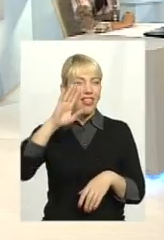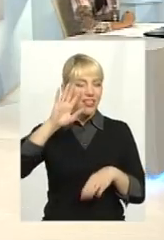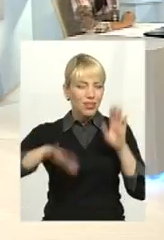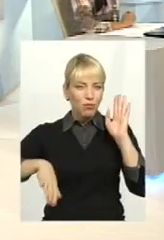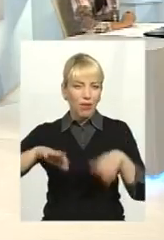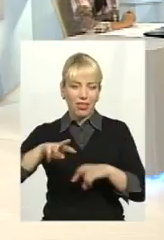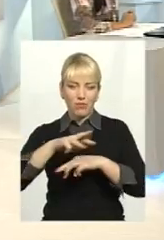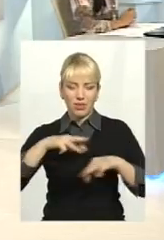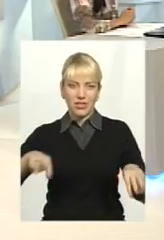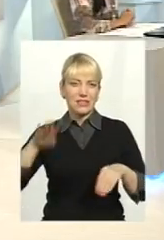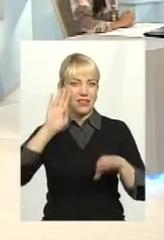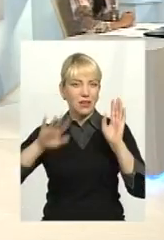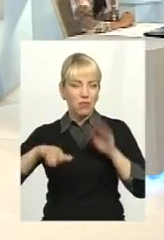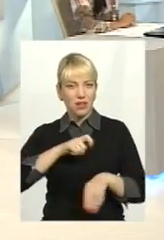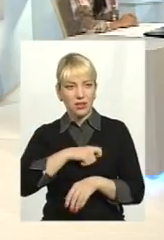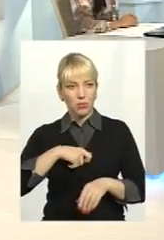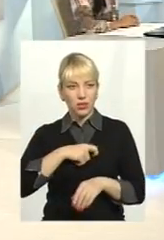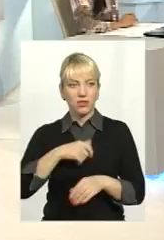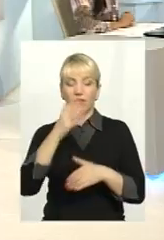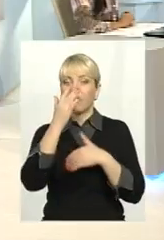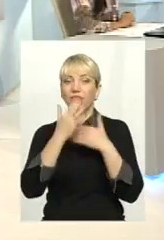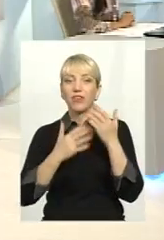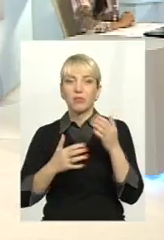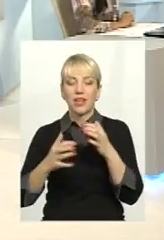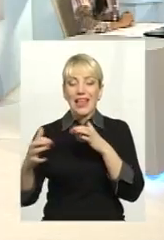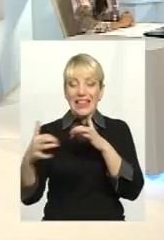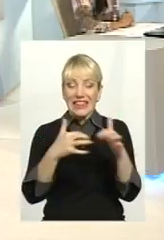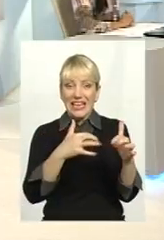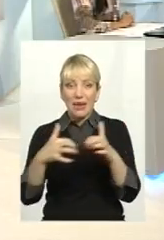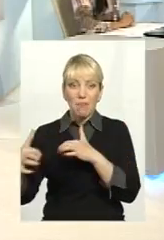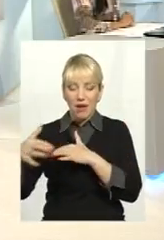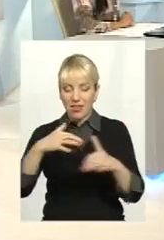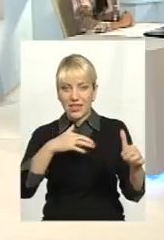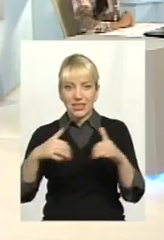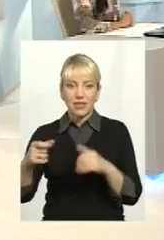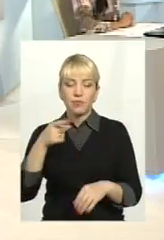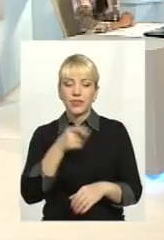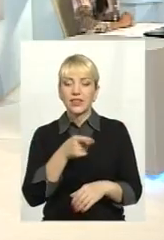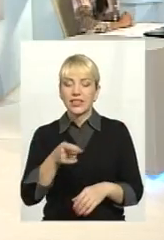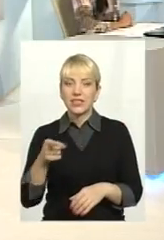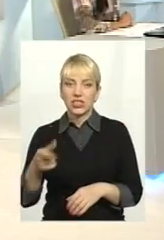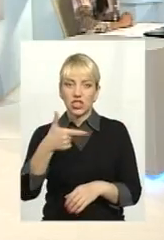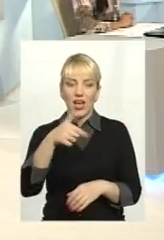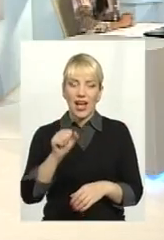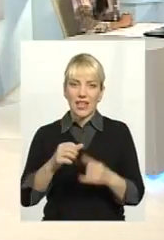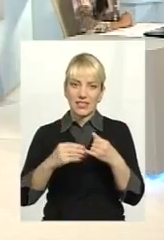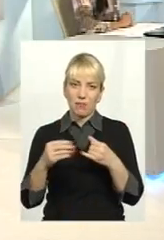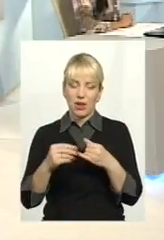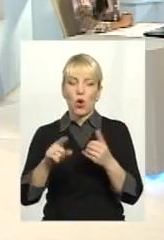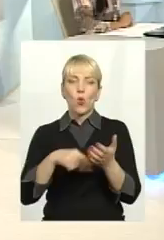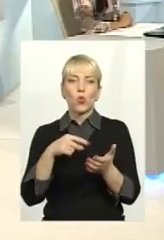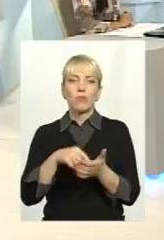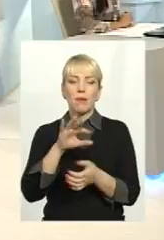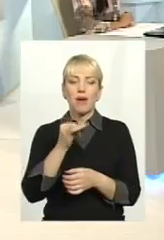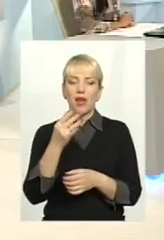міністр, або недбавий депутат. Вибачте, дерибанити тисячі гектарів земель, комунальне майно,